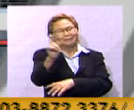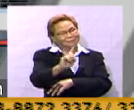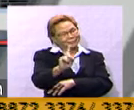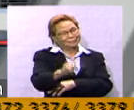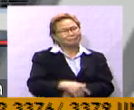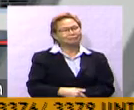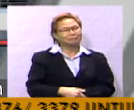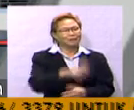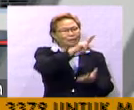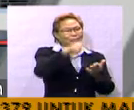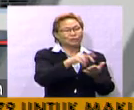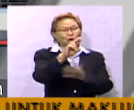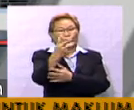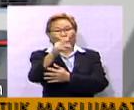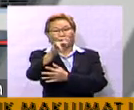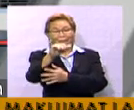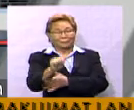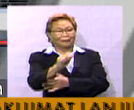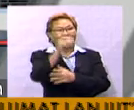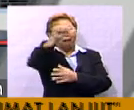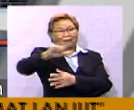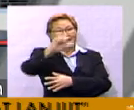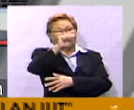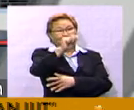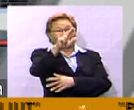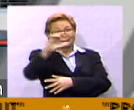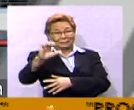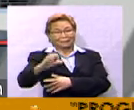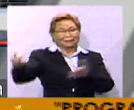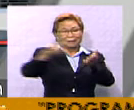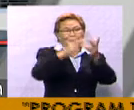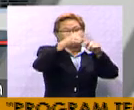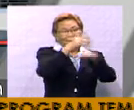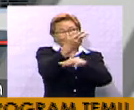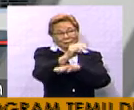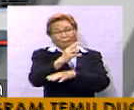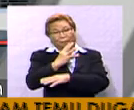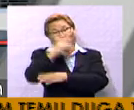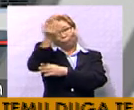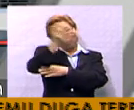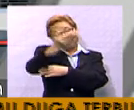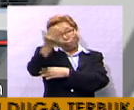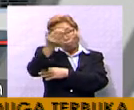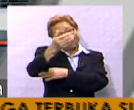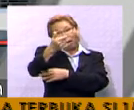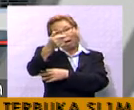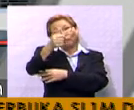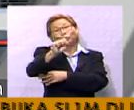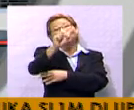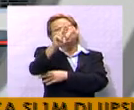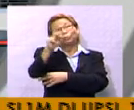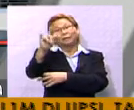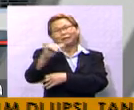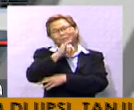Sementara itu, Pusat Rohinia ASEAN ARC dalam satu kenyataan kepada RTM berkata, ucapan Aung San Suu Kyi itu